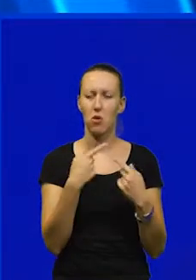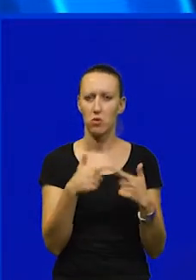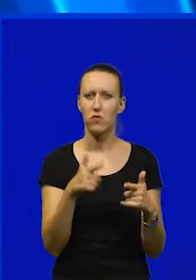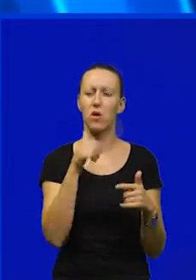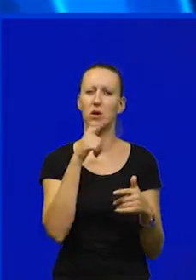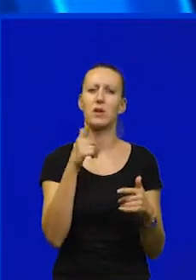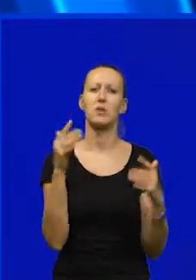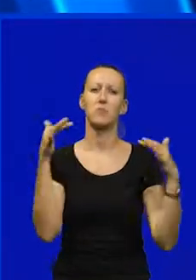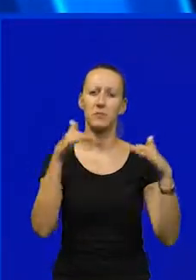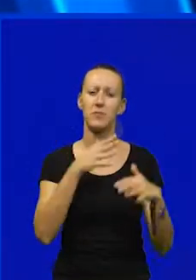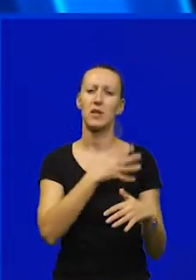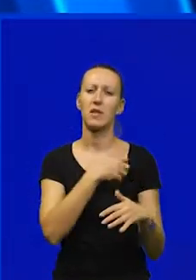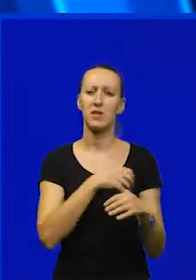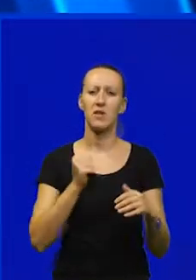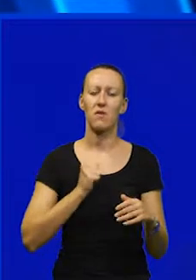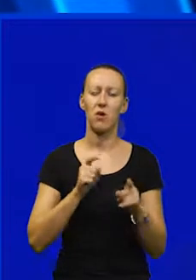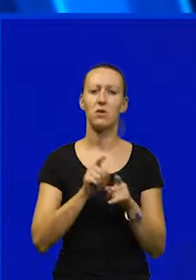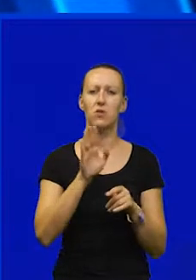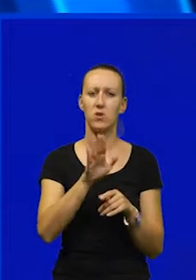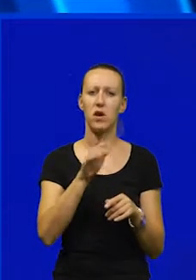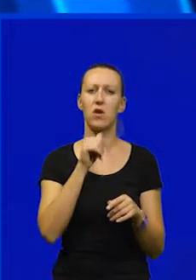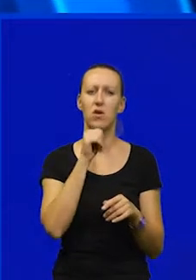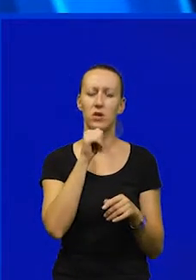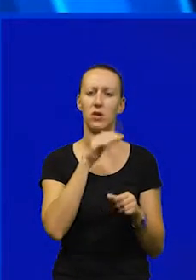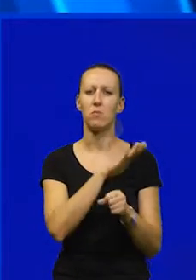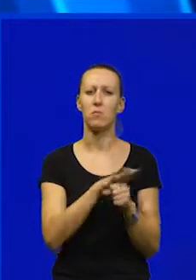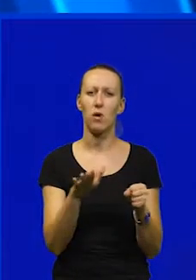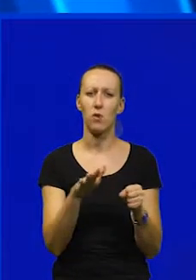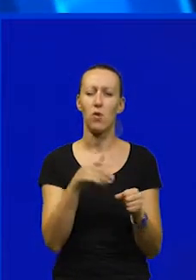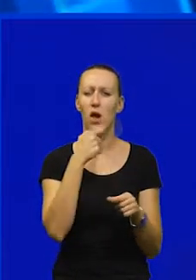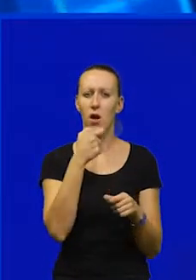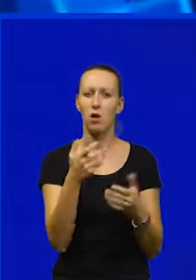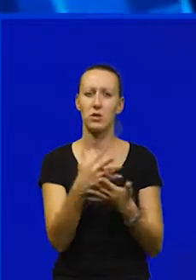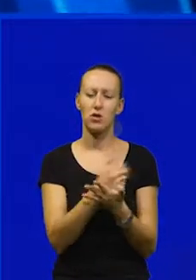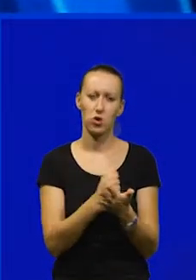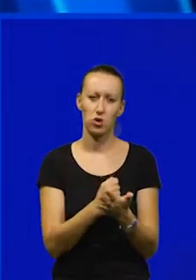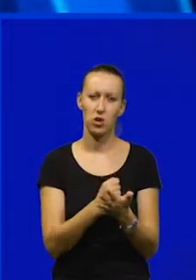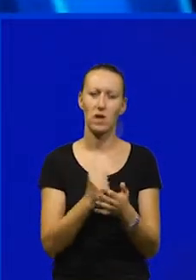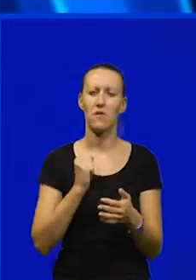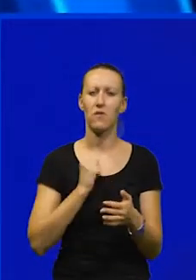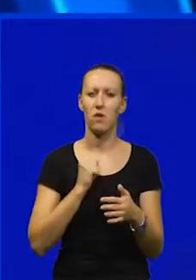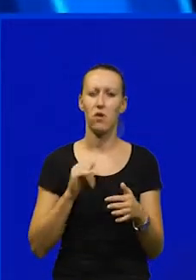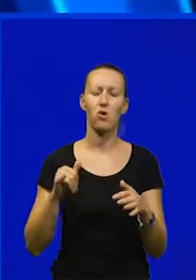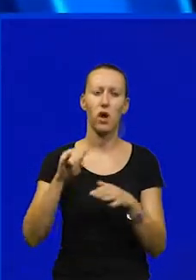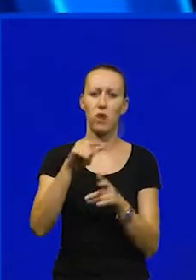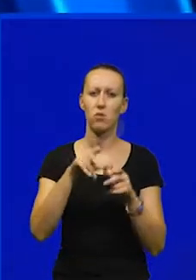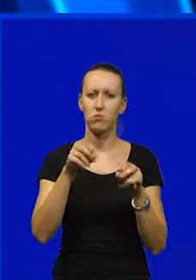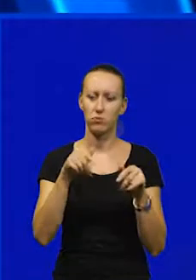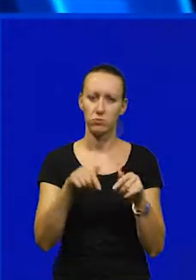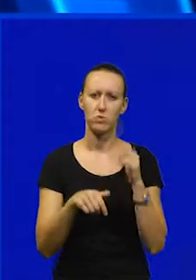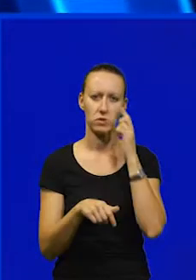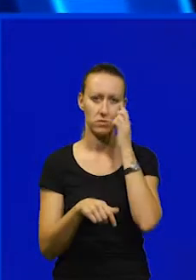prisutnost Hrvatske vojska ali isto tako potpuno gospodarsko iskorištenje vojnog letjelišta u Puli